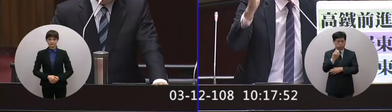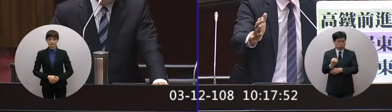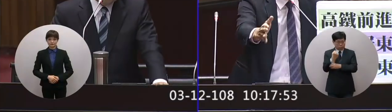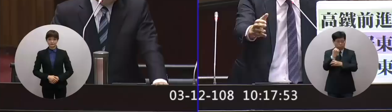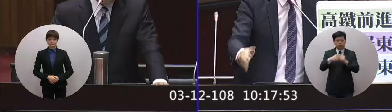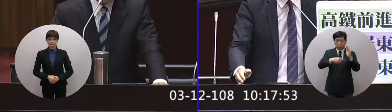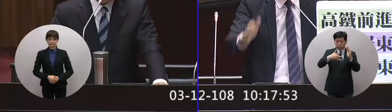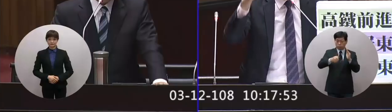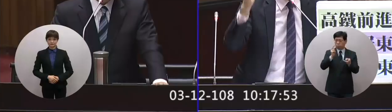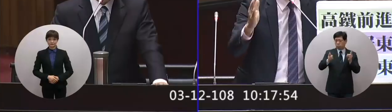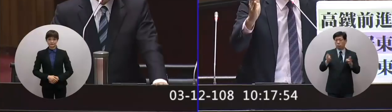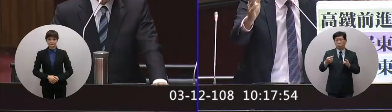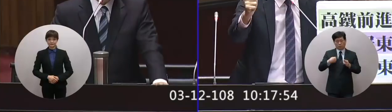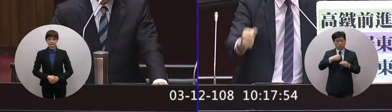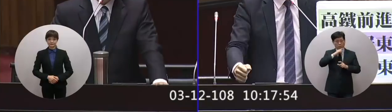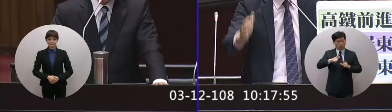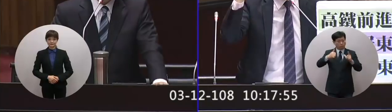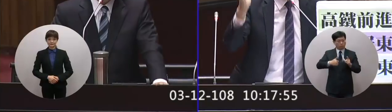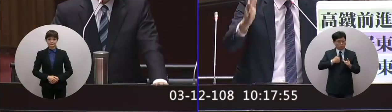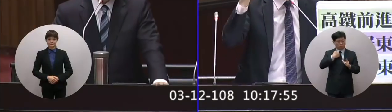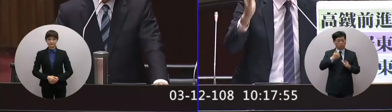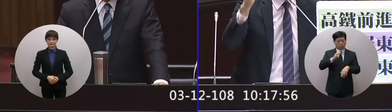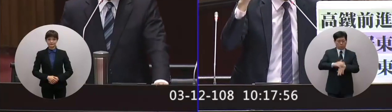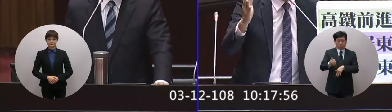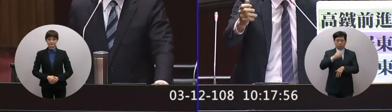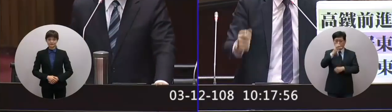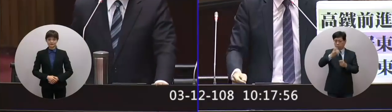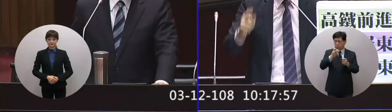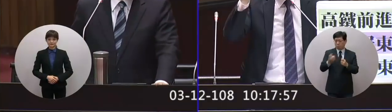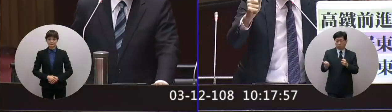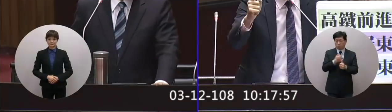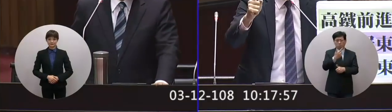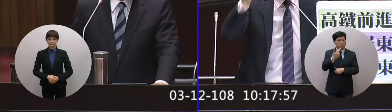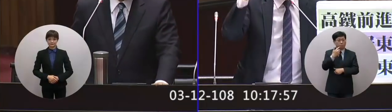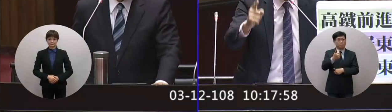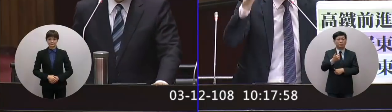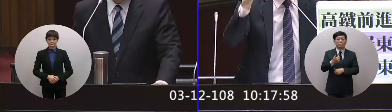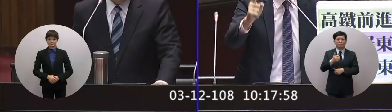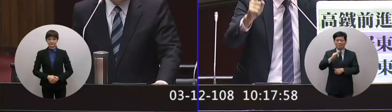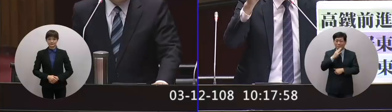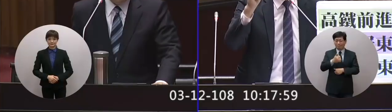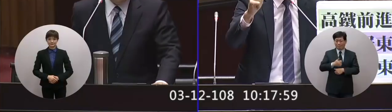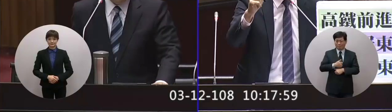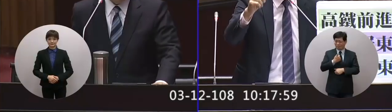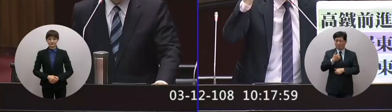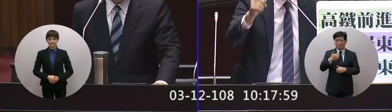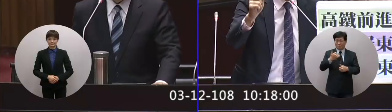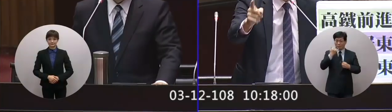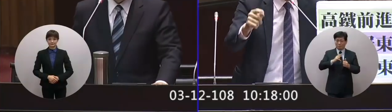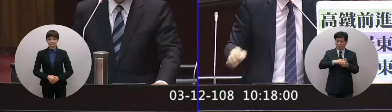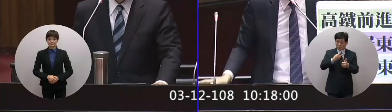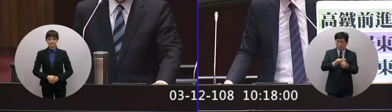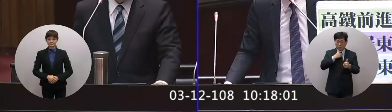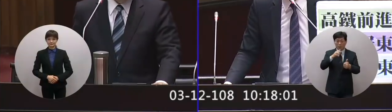的支持之下院長的指示之下我們屏東很爭氣我們辦出了三十年最美麗的燈會但是還不能改變